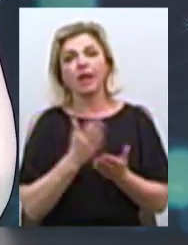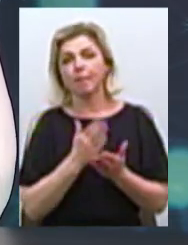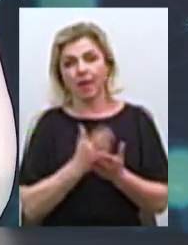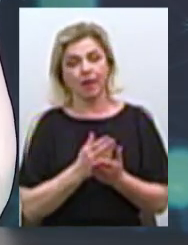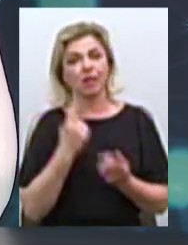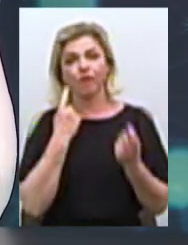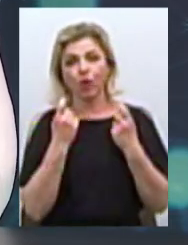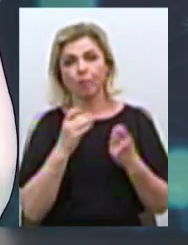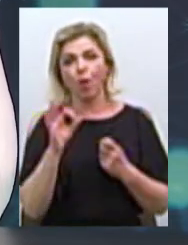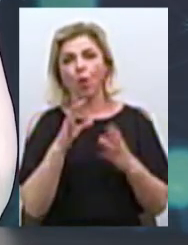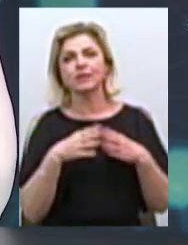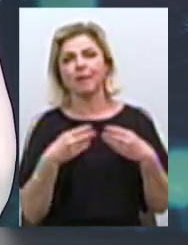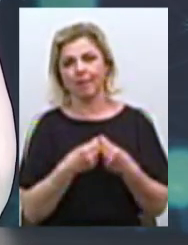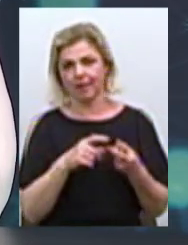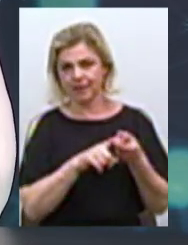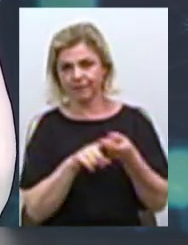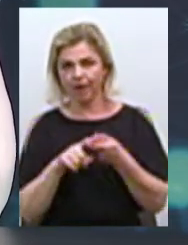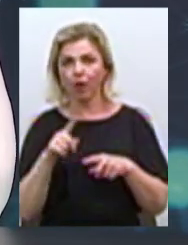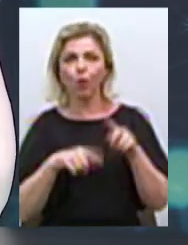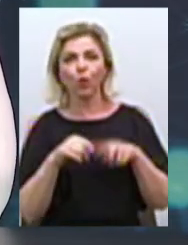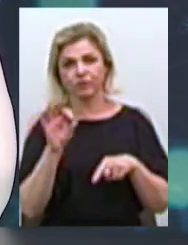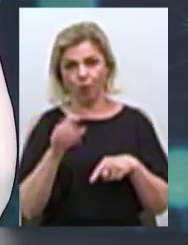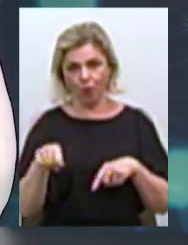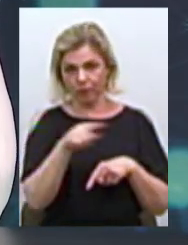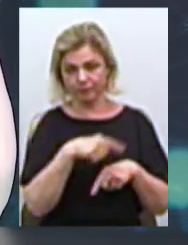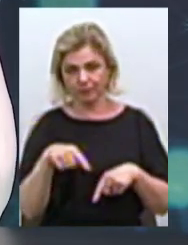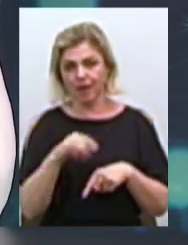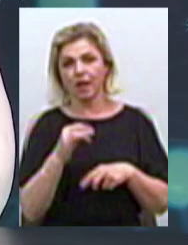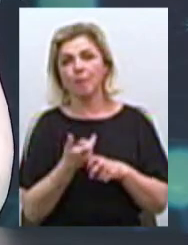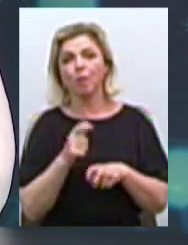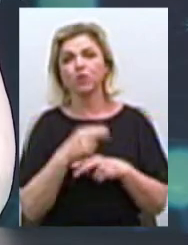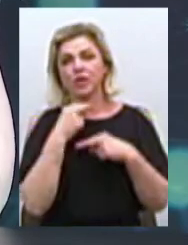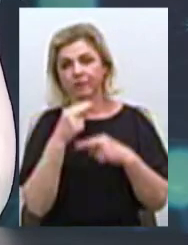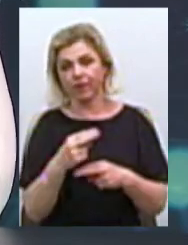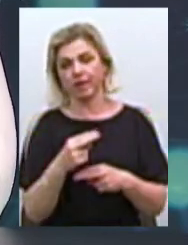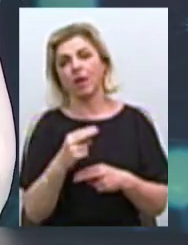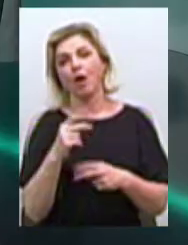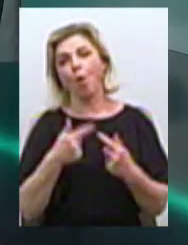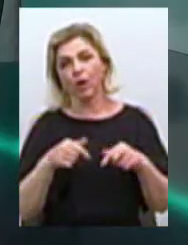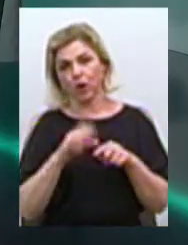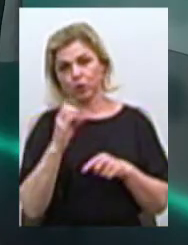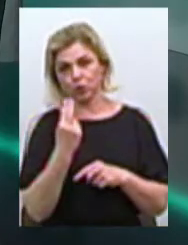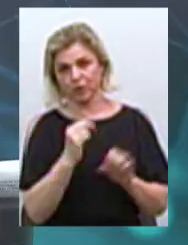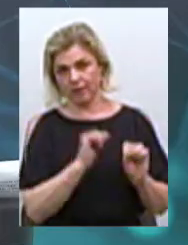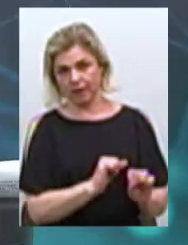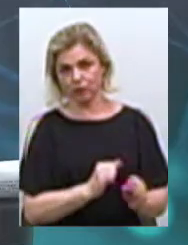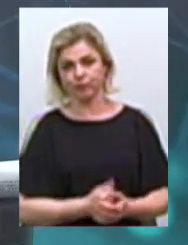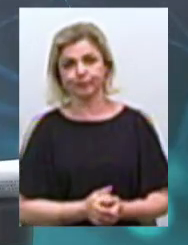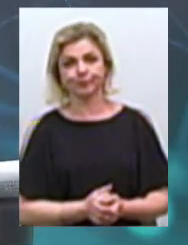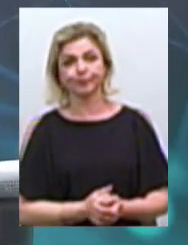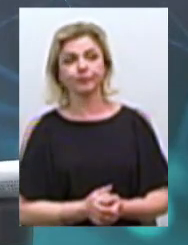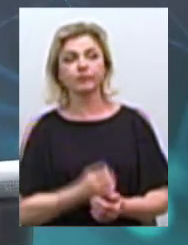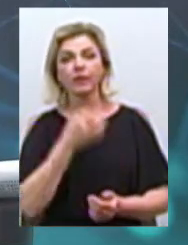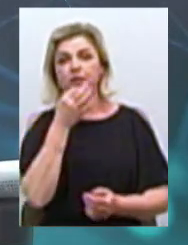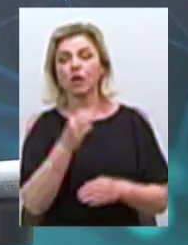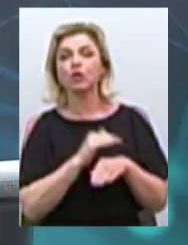'язки. Це перше, на що більше звертають уваги органи соціального захисту. А скажіть, будь ласка,